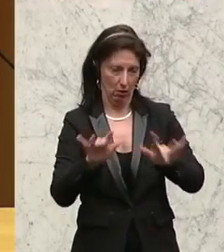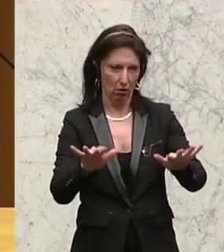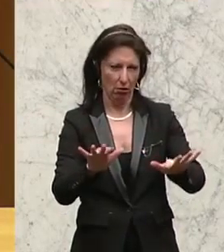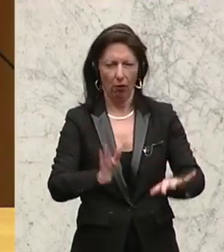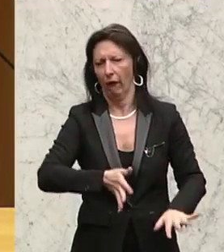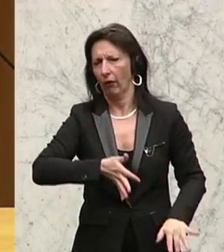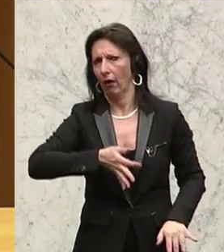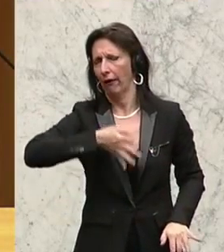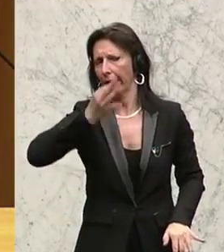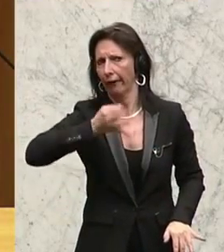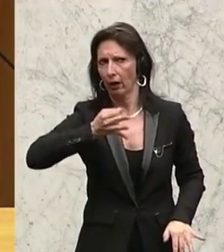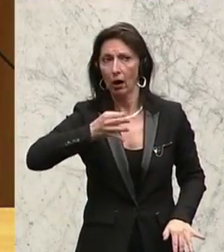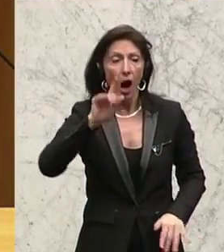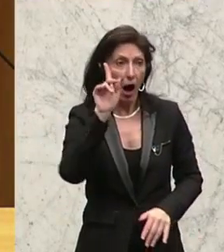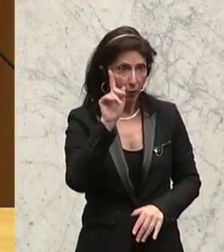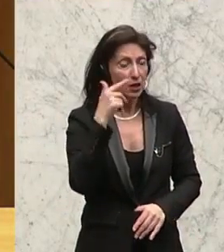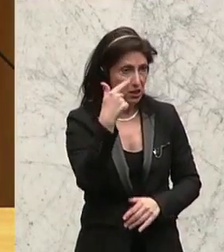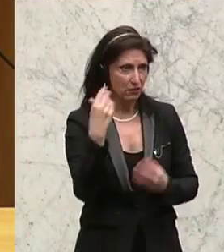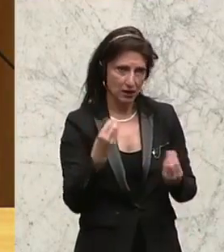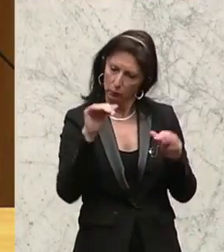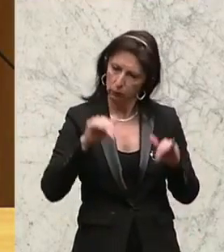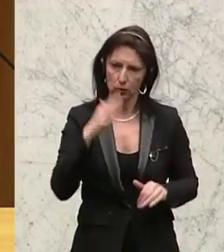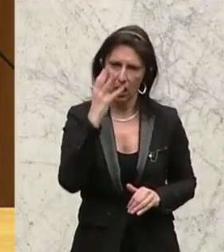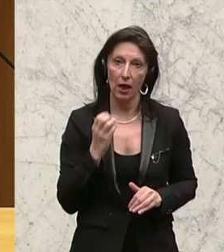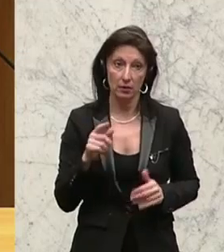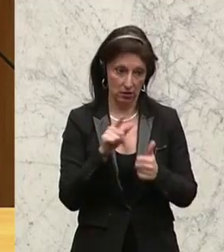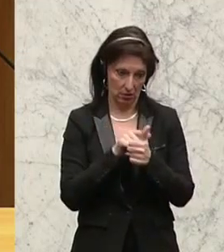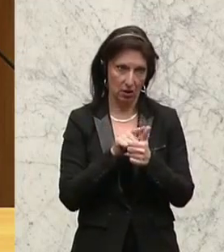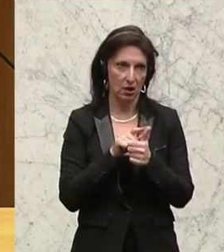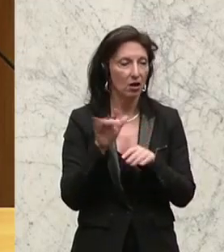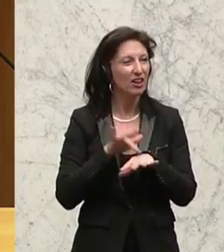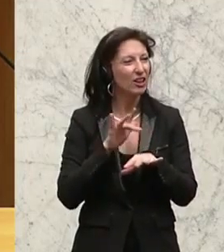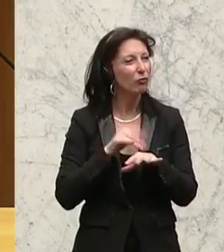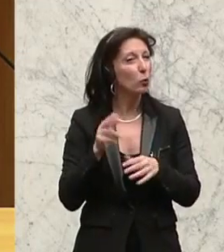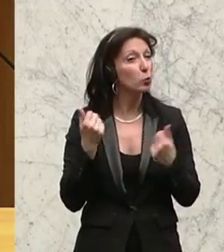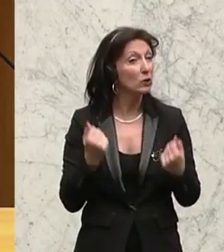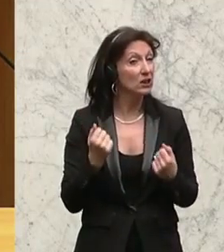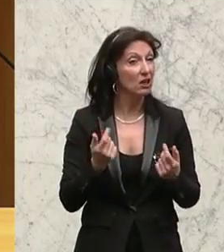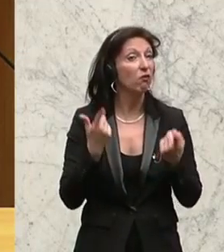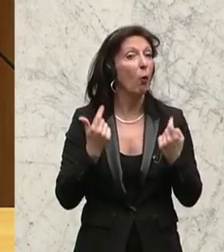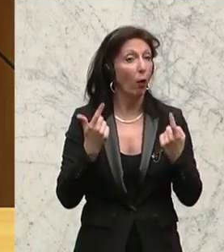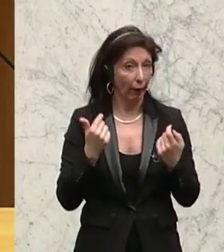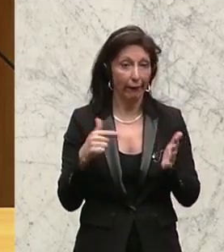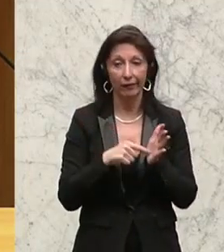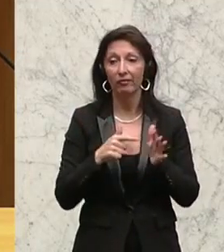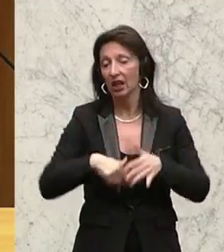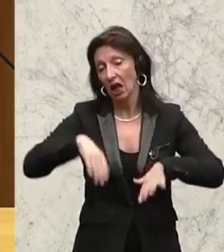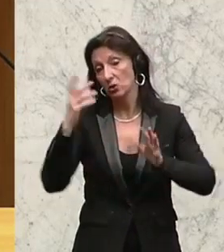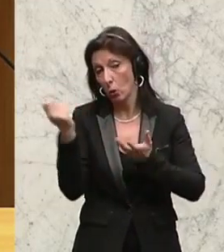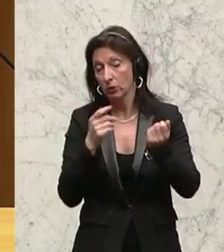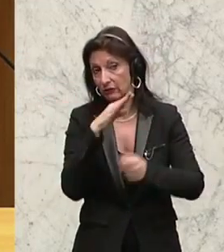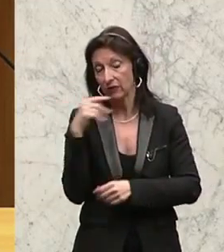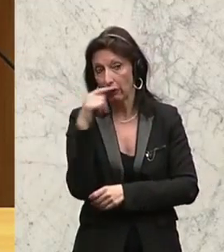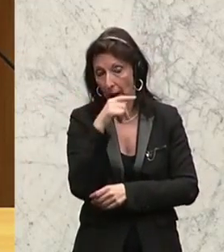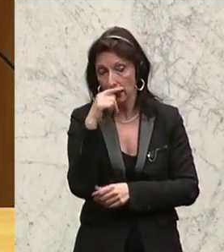Und wir müssen natürlich zwei Dinge ernst nehmen. Das eine ist dieses Unsicherheitsgefühl, das hervorgerufen ist durch die Versäumnisse in der Asylpolitik.